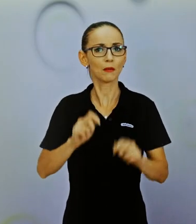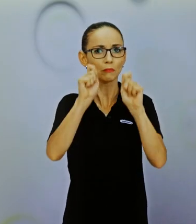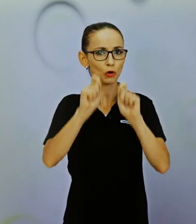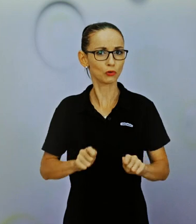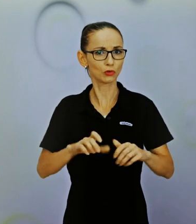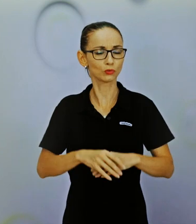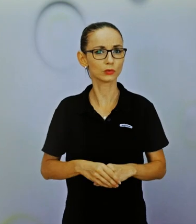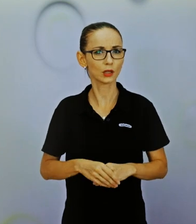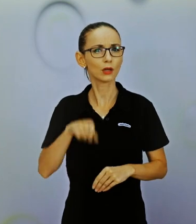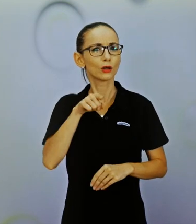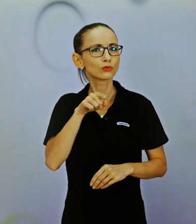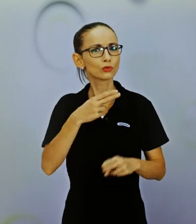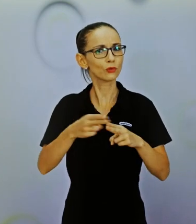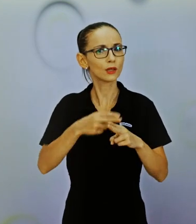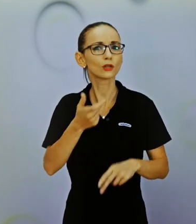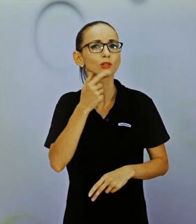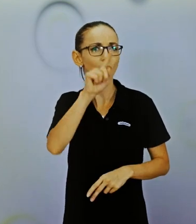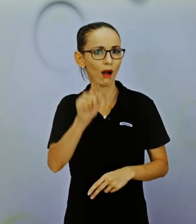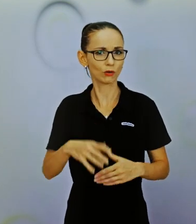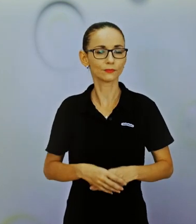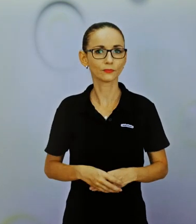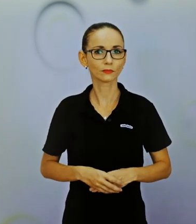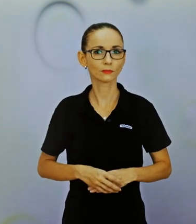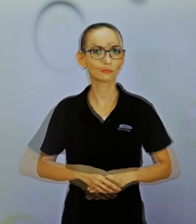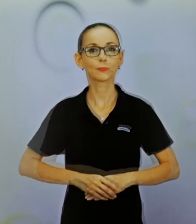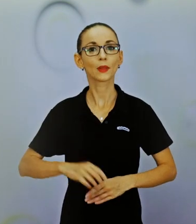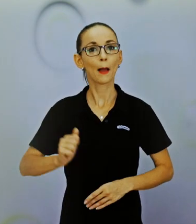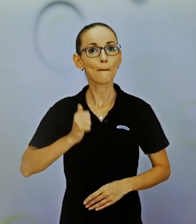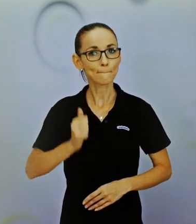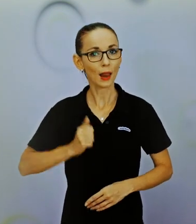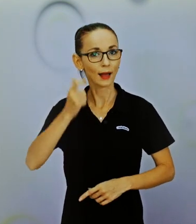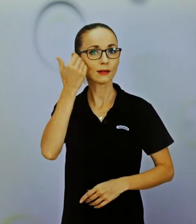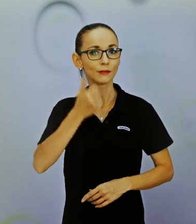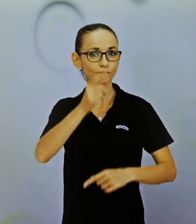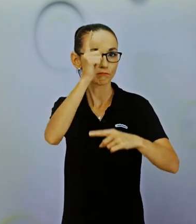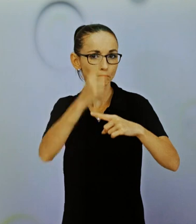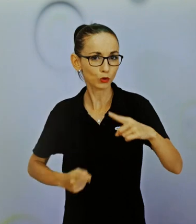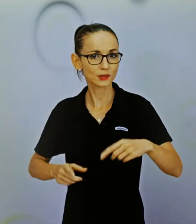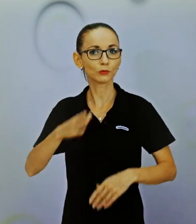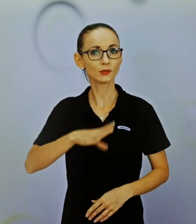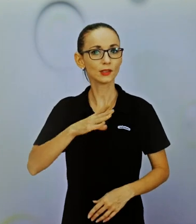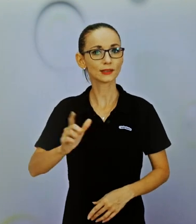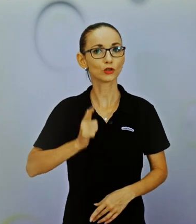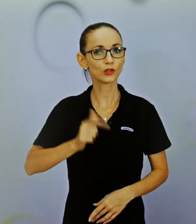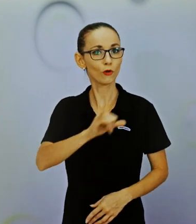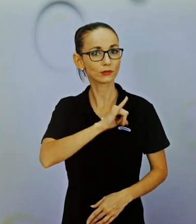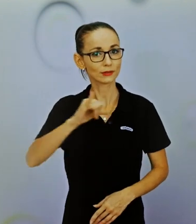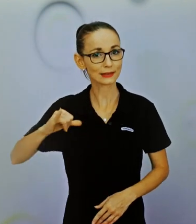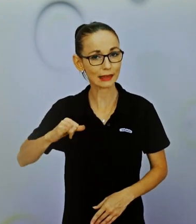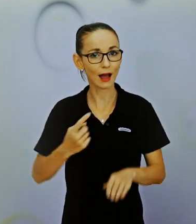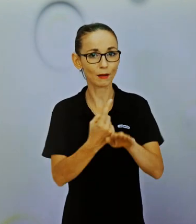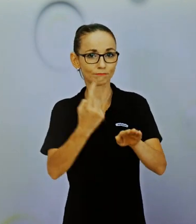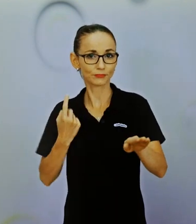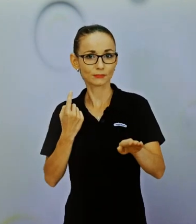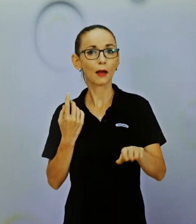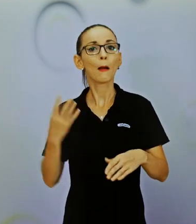pádom ako keby uzatvára to dieťa do jedinej možnosti, že iba pri mne a so mnou proste budeš mať ten zdravotný stav dobrý